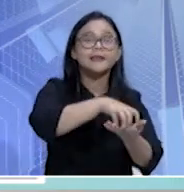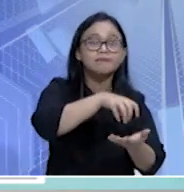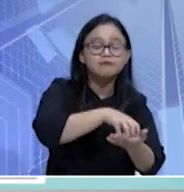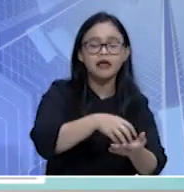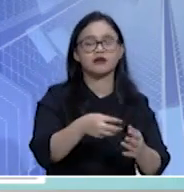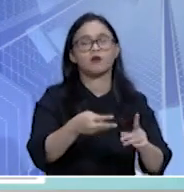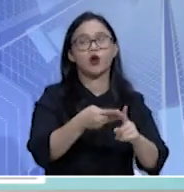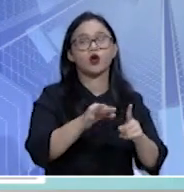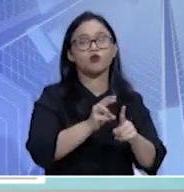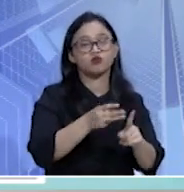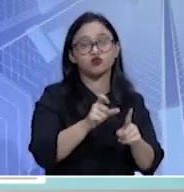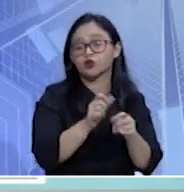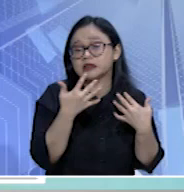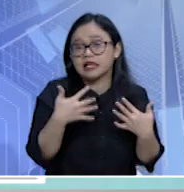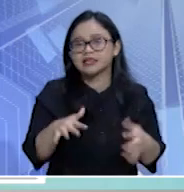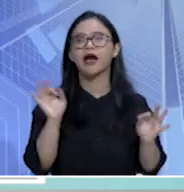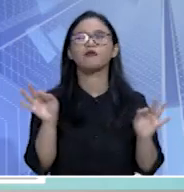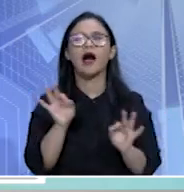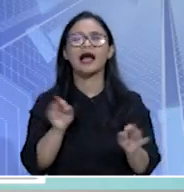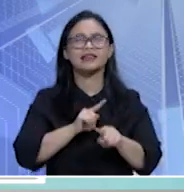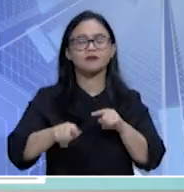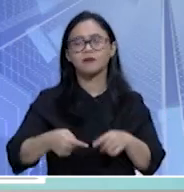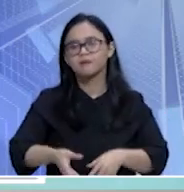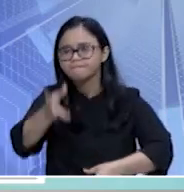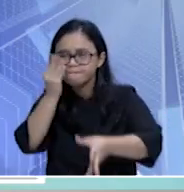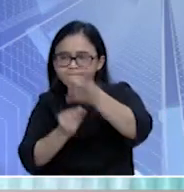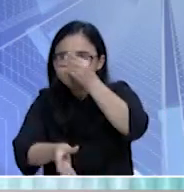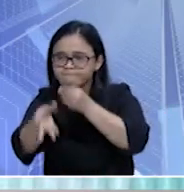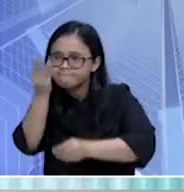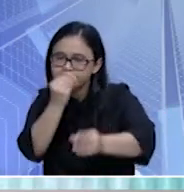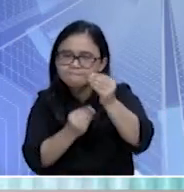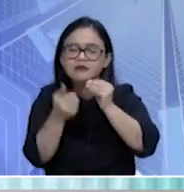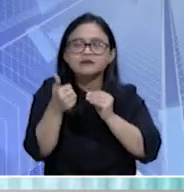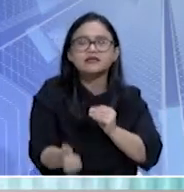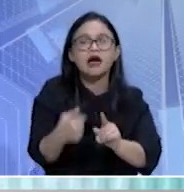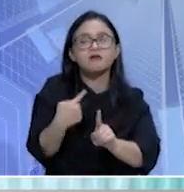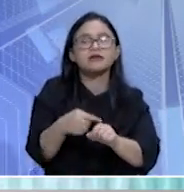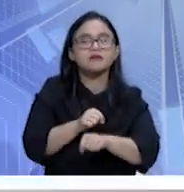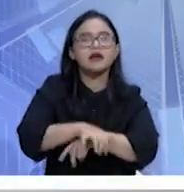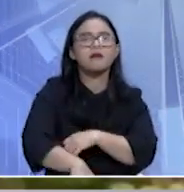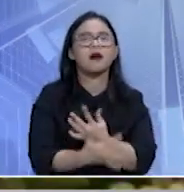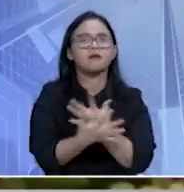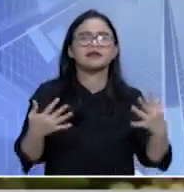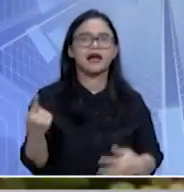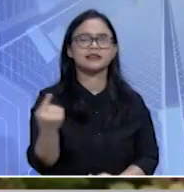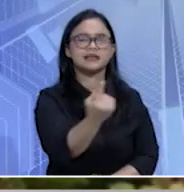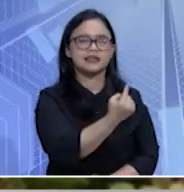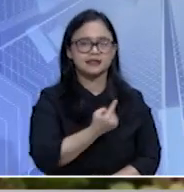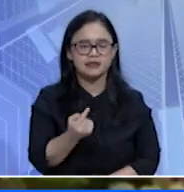tetapi juga bisa menikmati belajar dari Candi Borobudur dan diterapkan di masyarakat di sekitarnya.